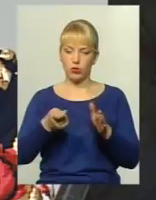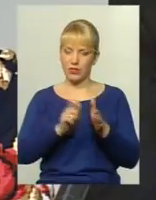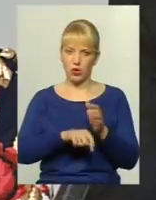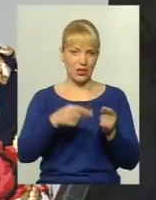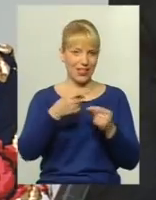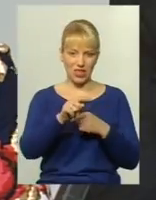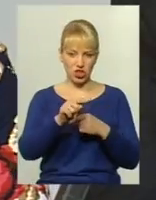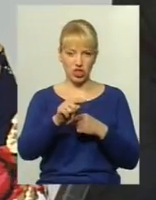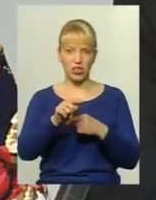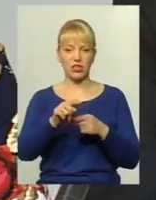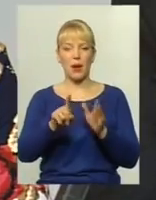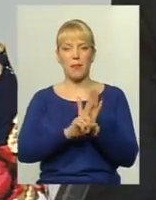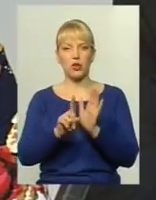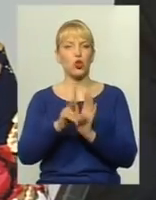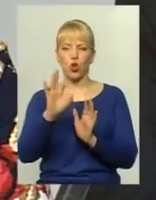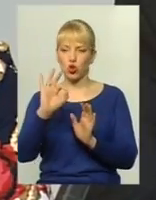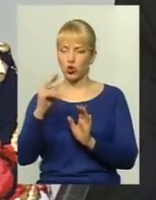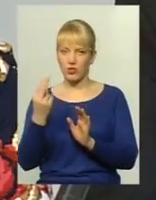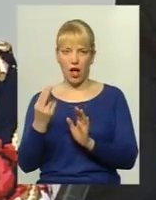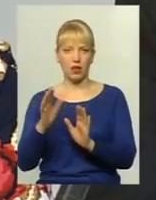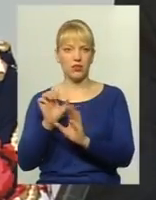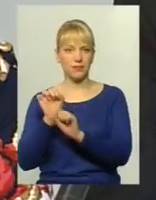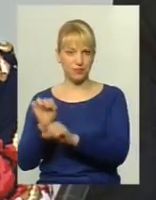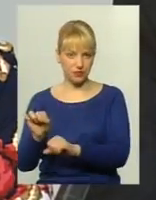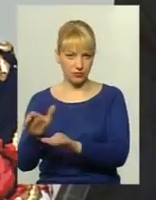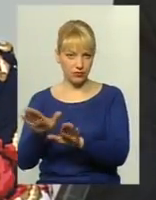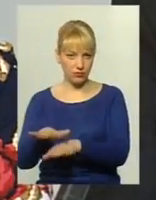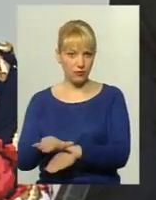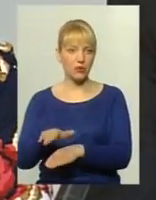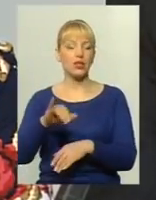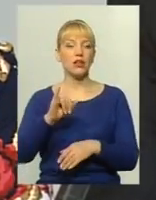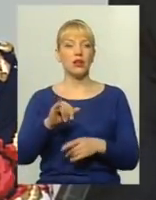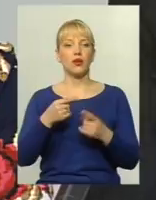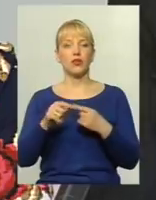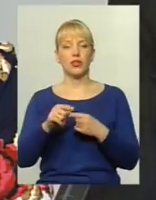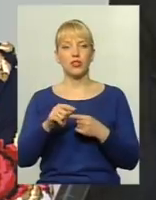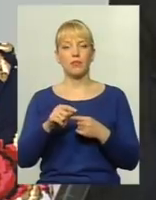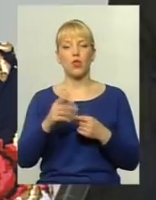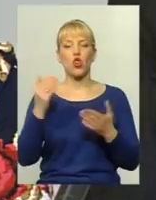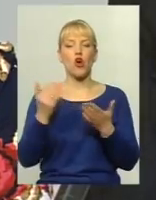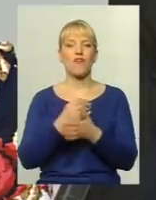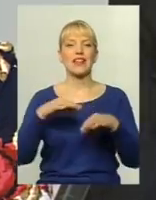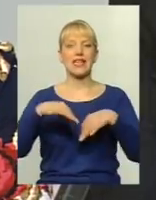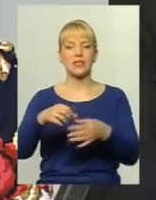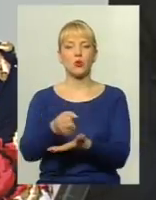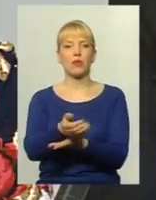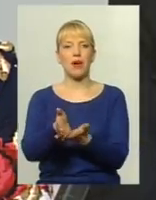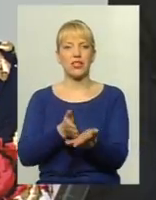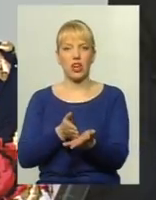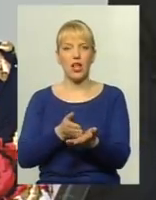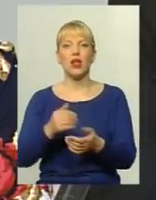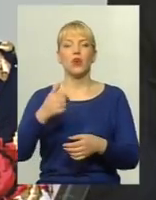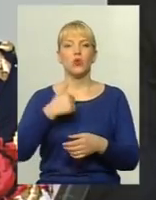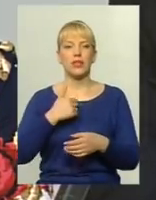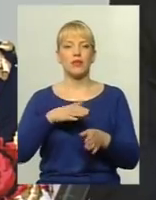у соціальних в проблем немає. Це перше питання. Друге питання – по новій транспортній мережі. По новій транспортній мережі ми